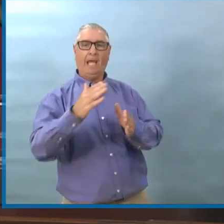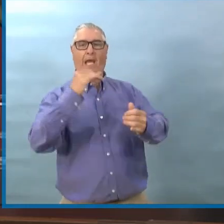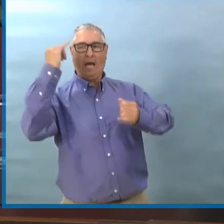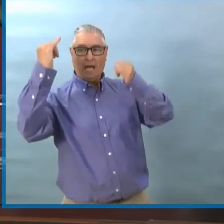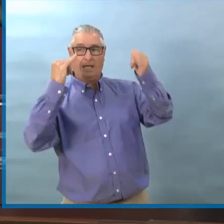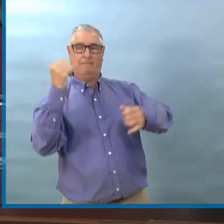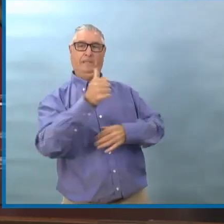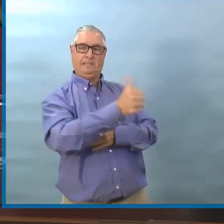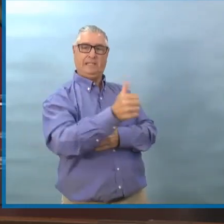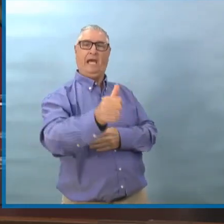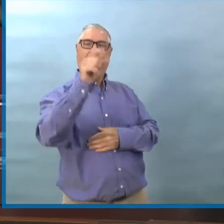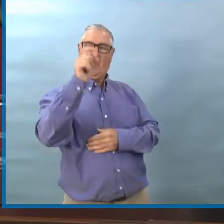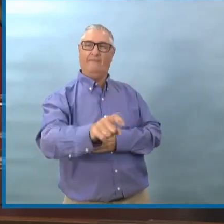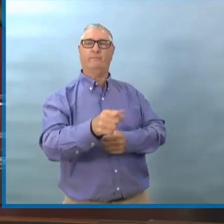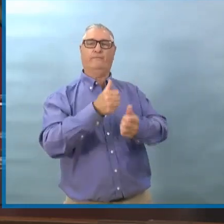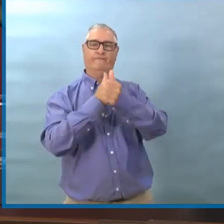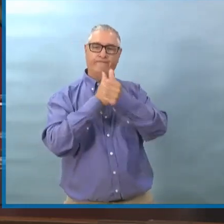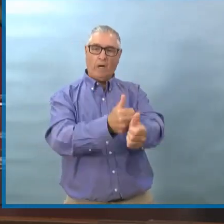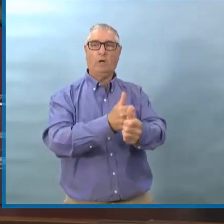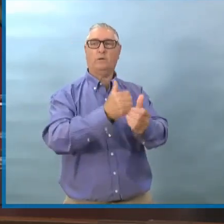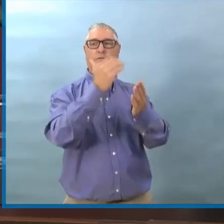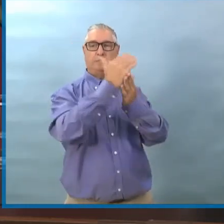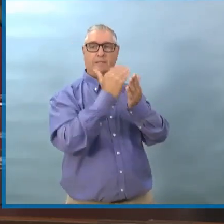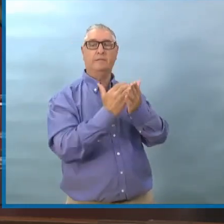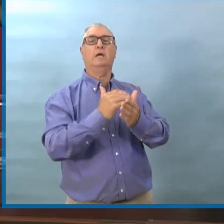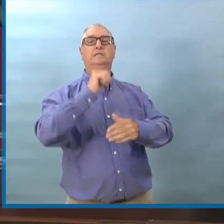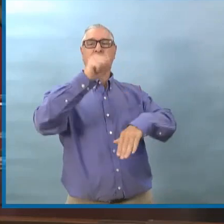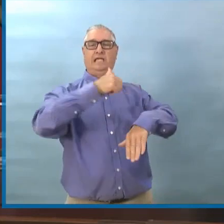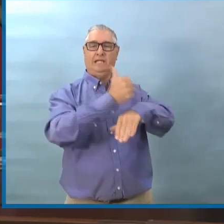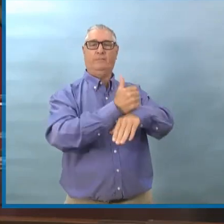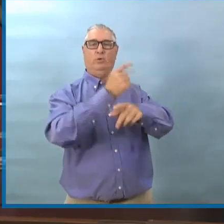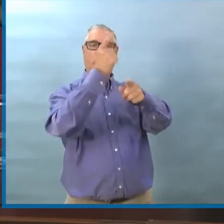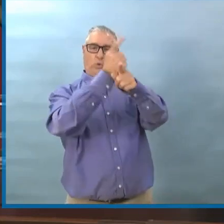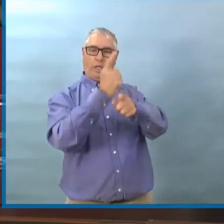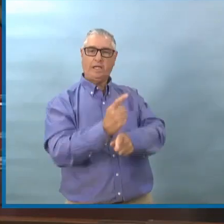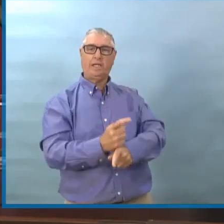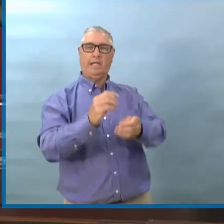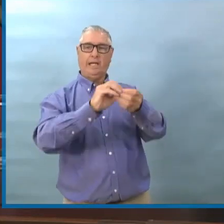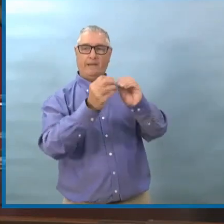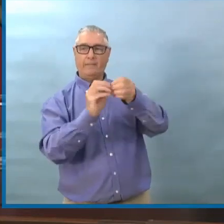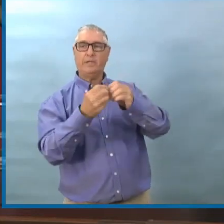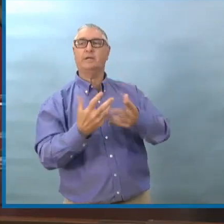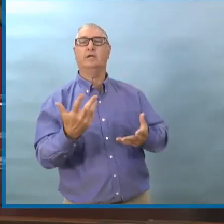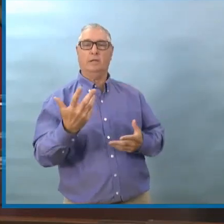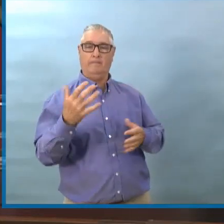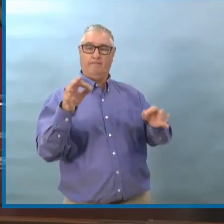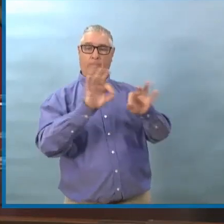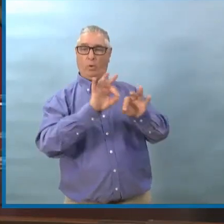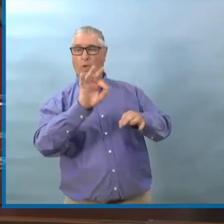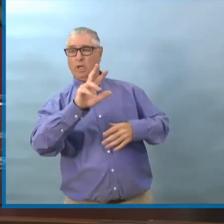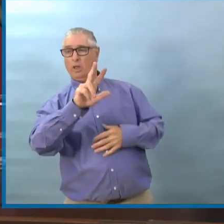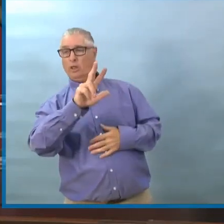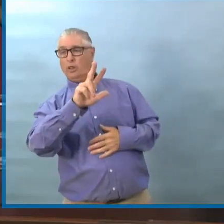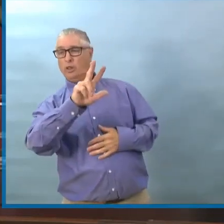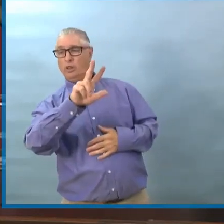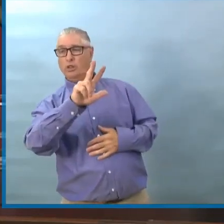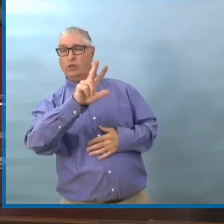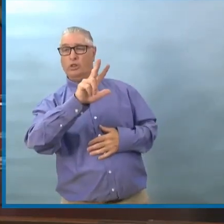manifestation à l'extérieur, il faut arriver à une capacité de 30%.